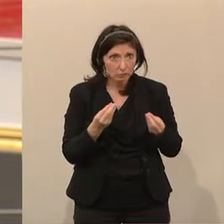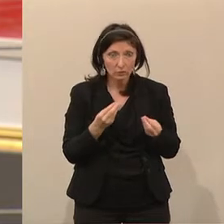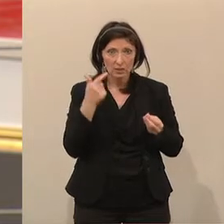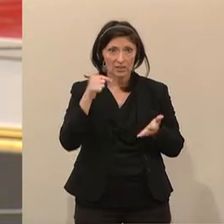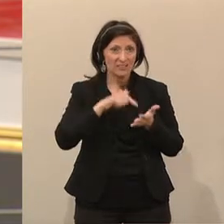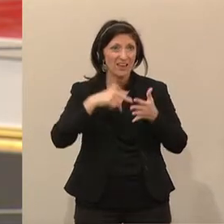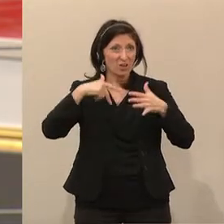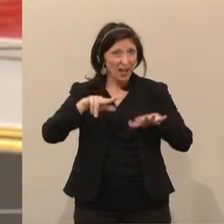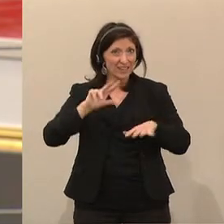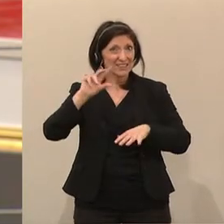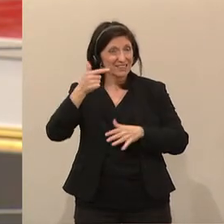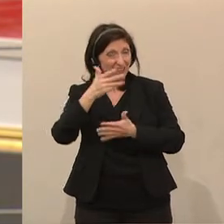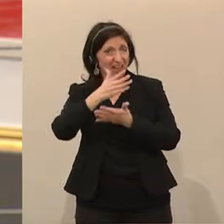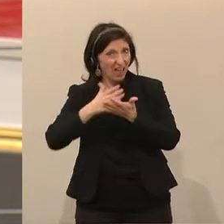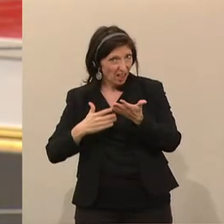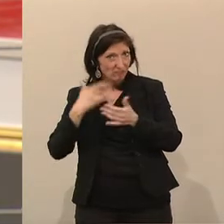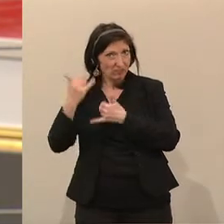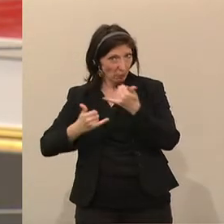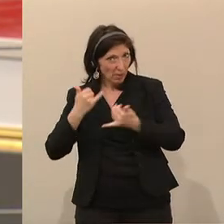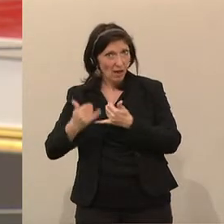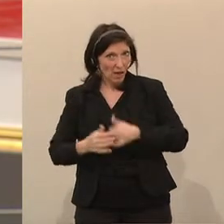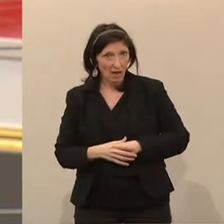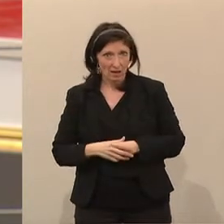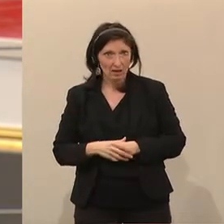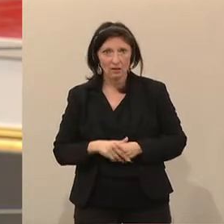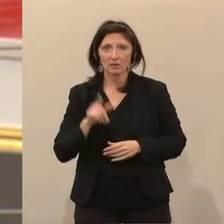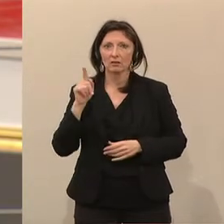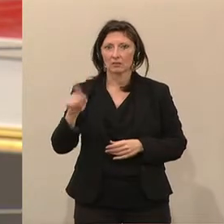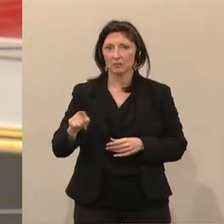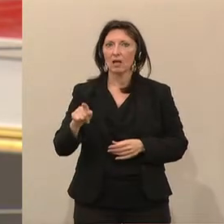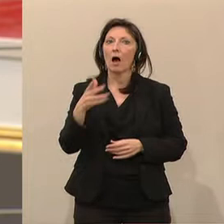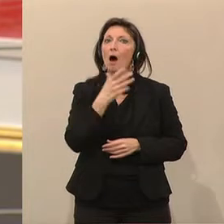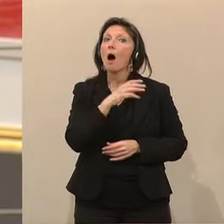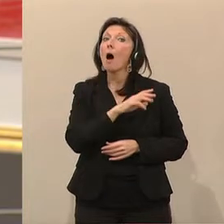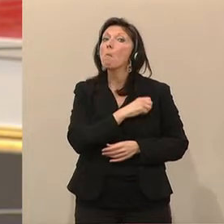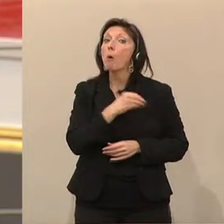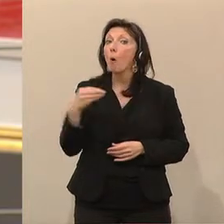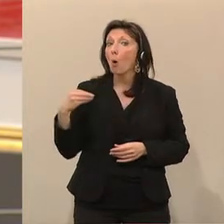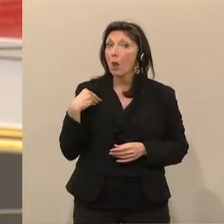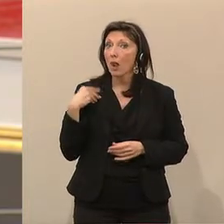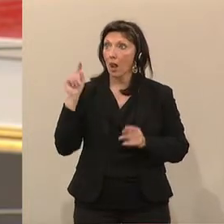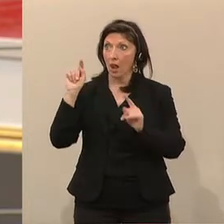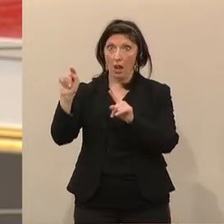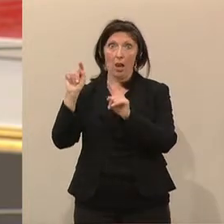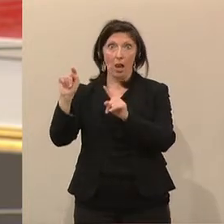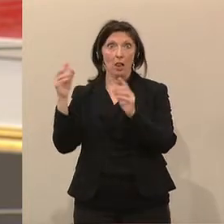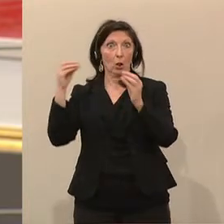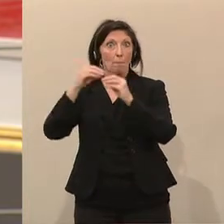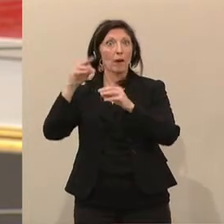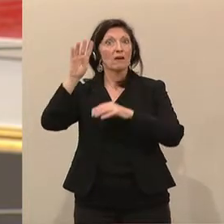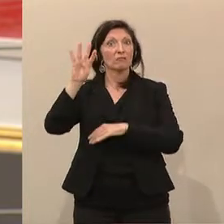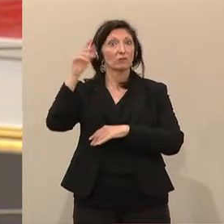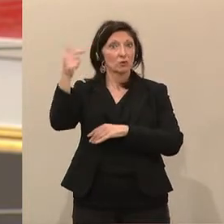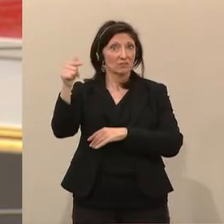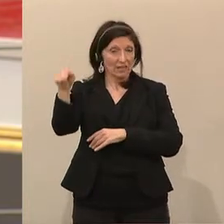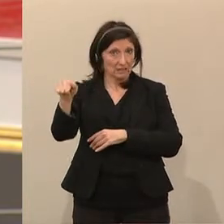2018 eben auch die COP24 in Polen fallen wird. Die wird unter österreichischem